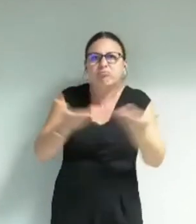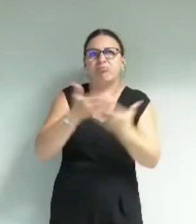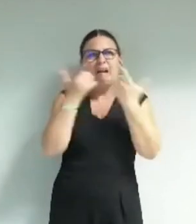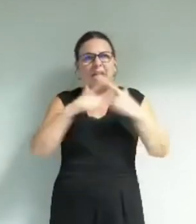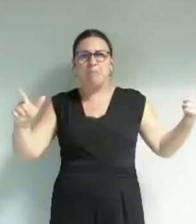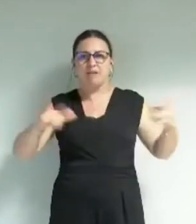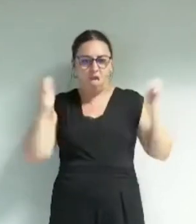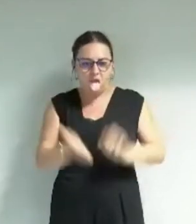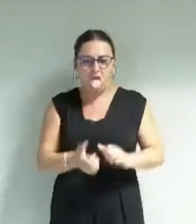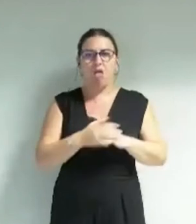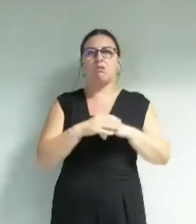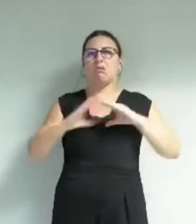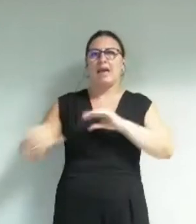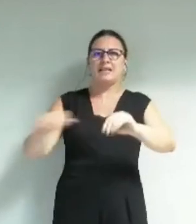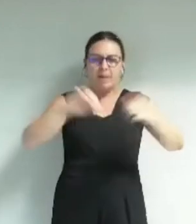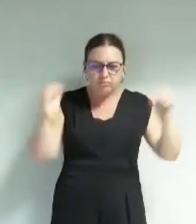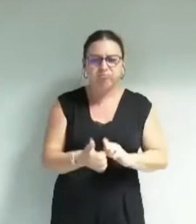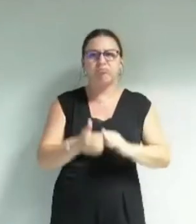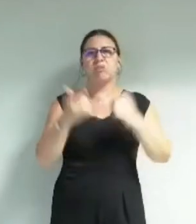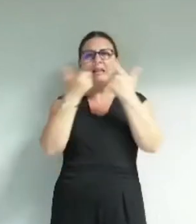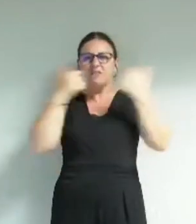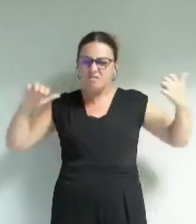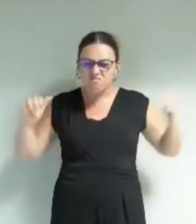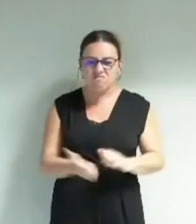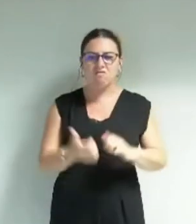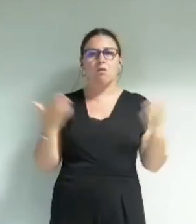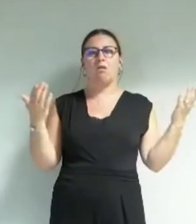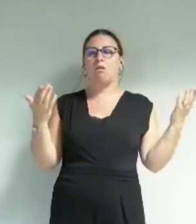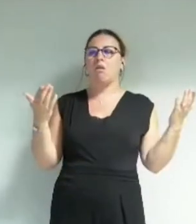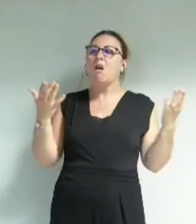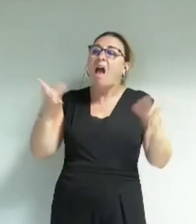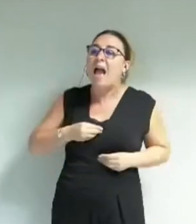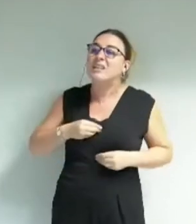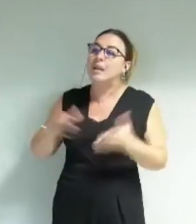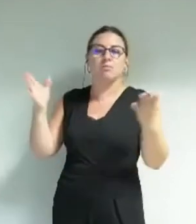de la création de la diversité et cela ce n'est pas pardonnable